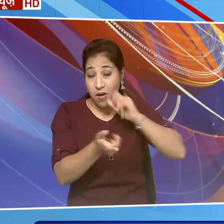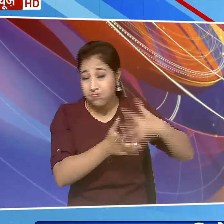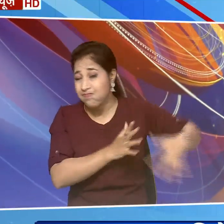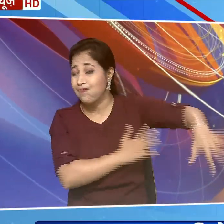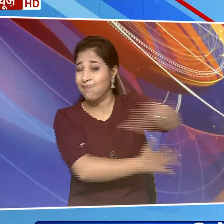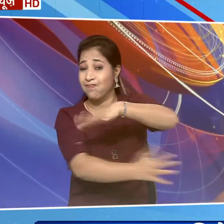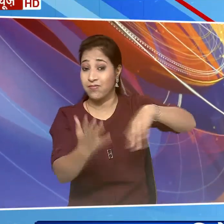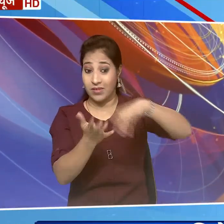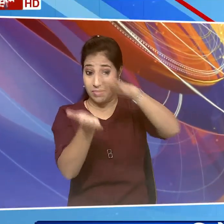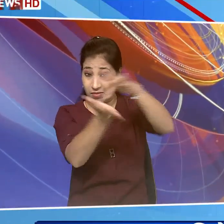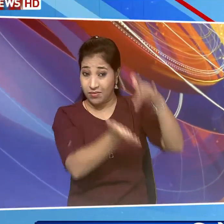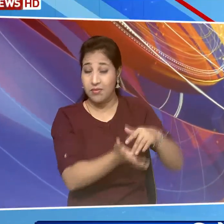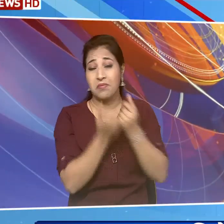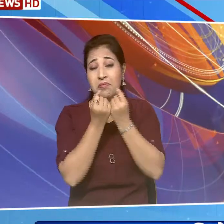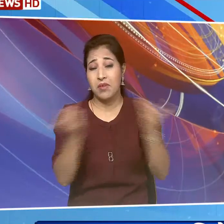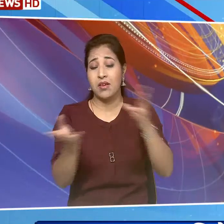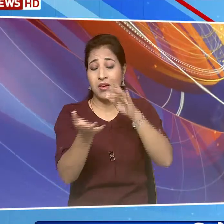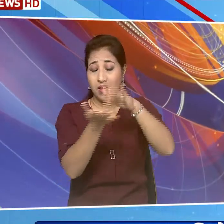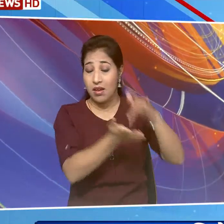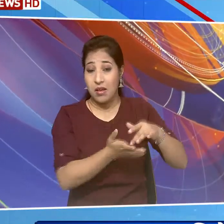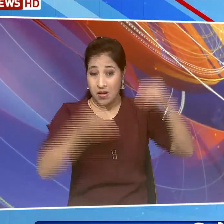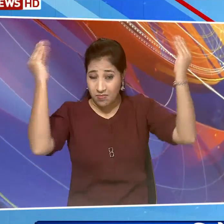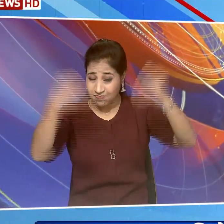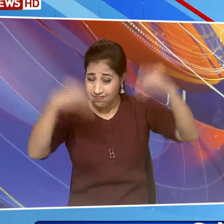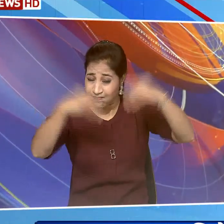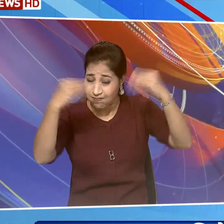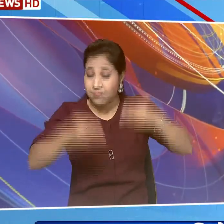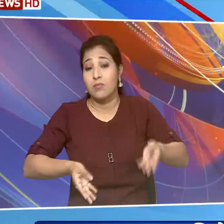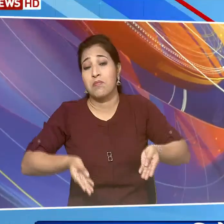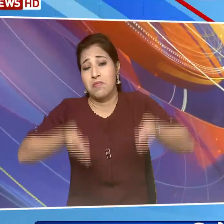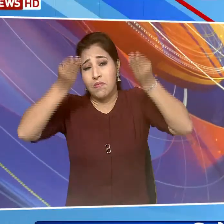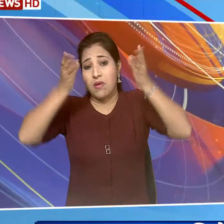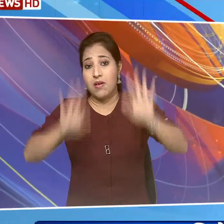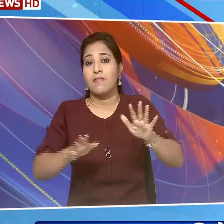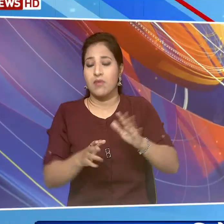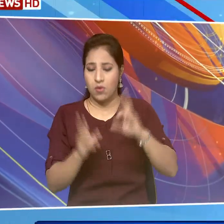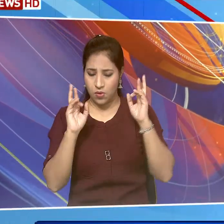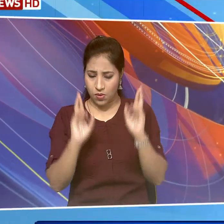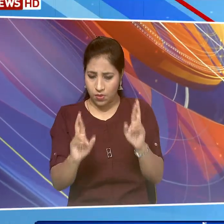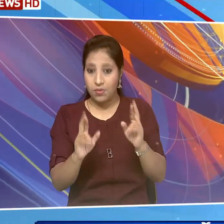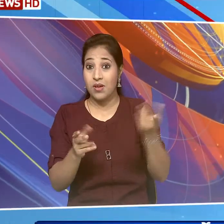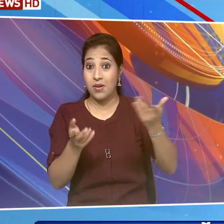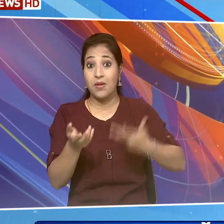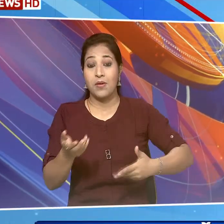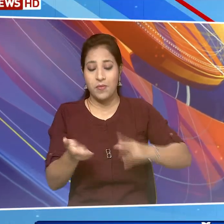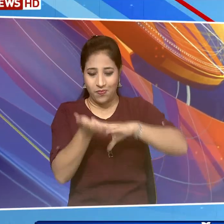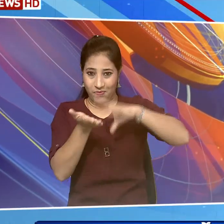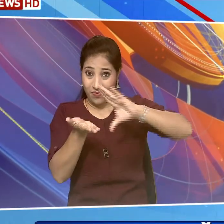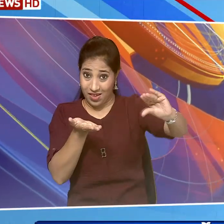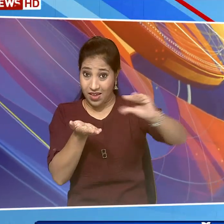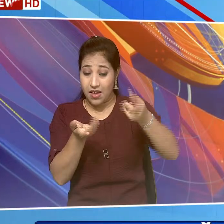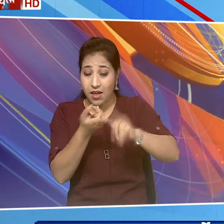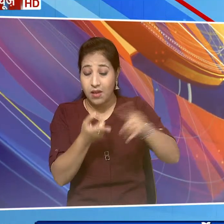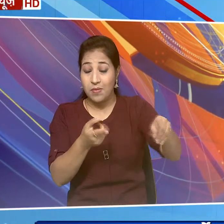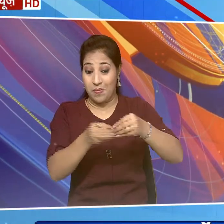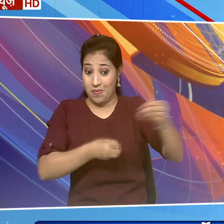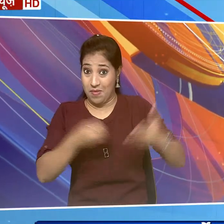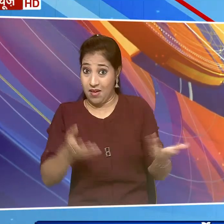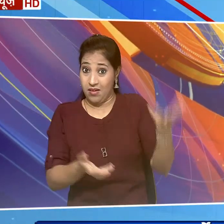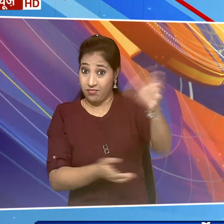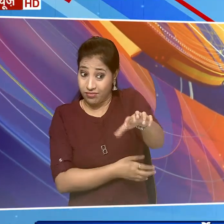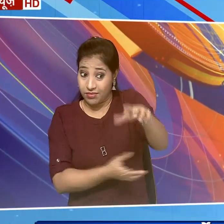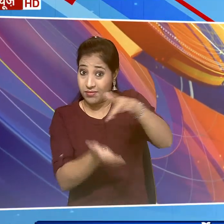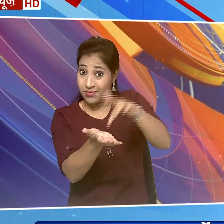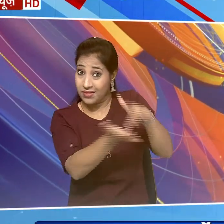से राज के कई हिस्सों में भारी बारिश होने की संभावना है मेघाले में बांगलादेश की सीमा से लगे